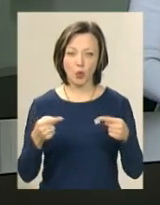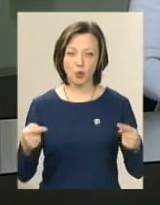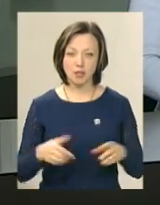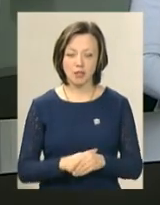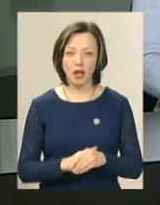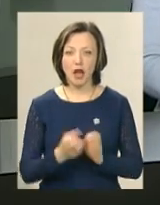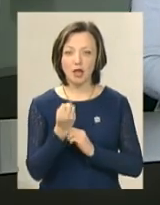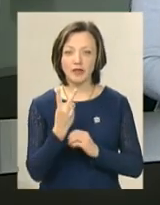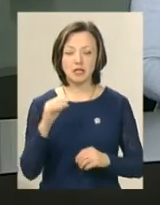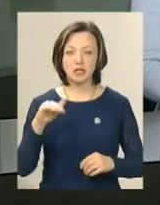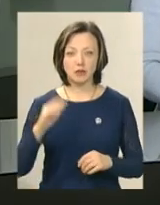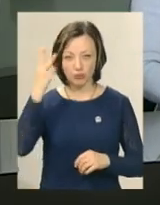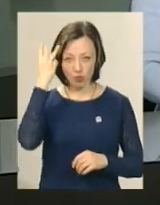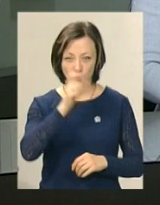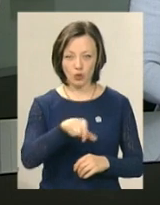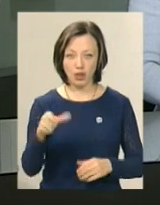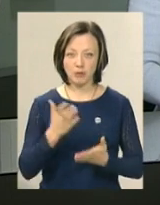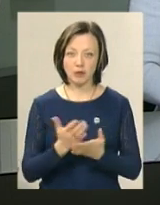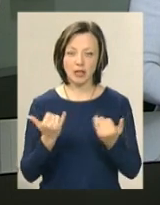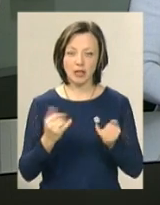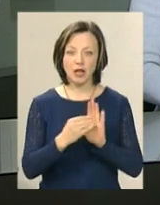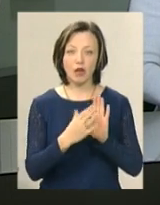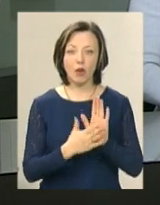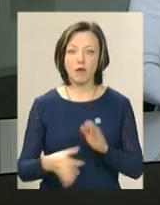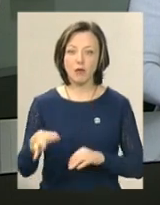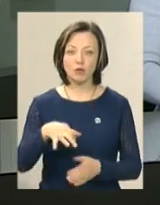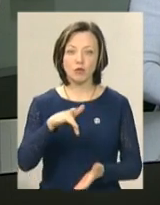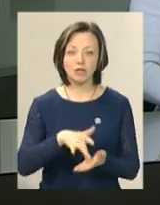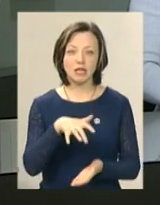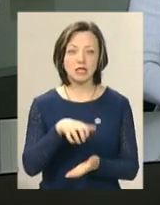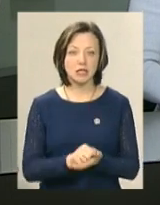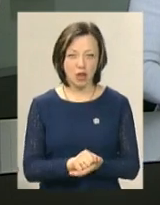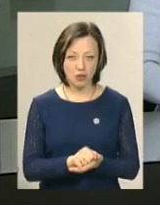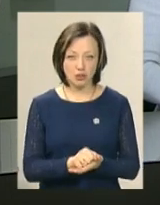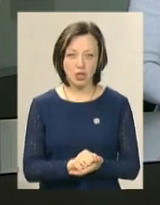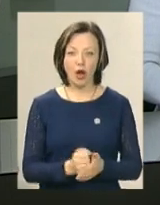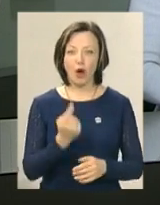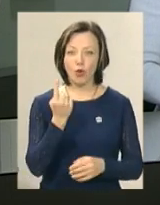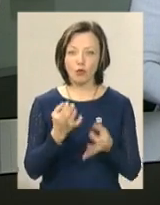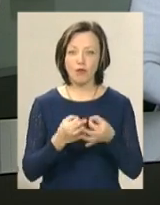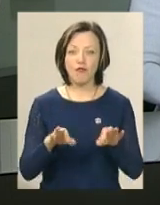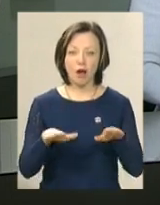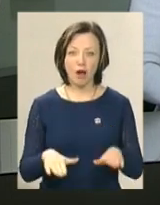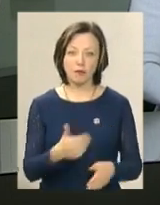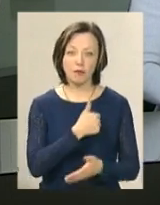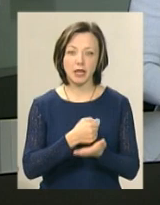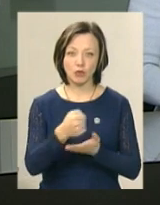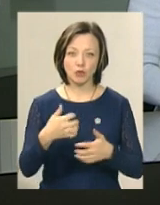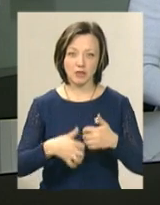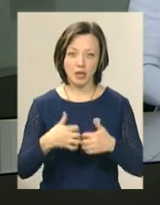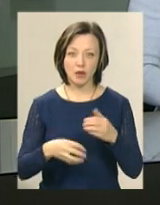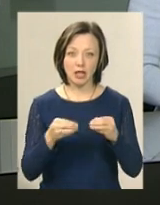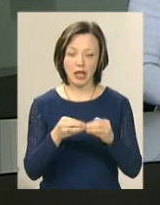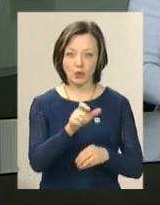12 тисяч подолян перебувають нині на обліку в обласному центрі зайнятості. І на одну вакансію претендують у середньому